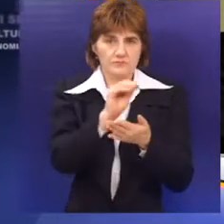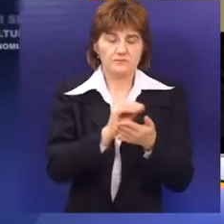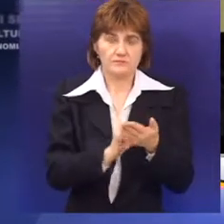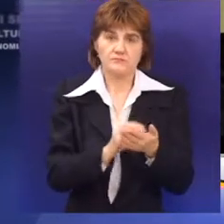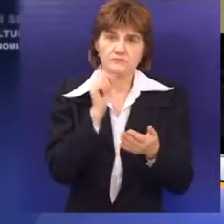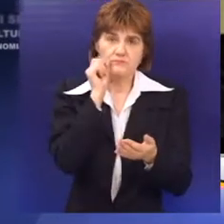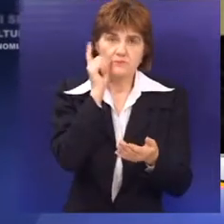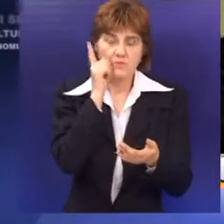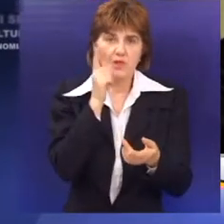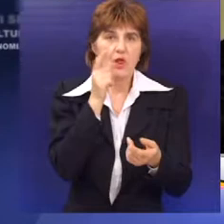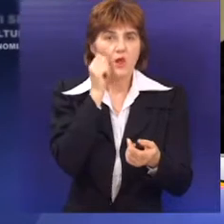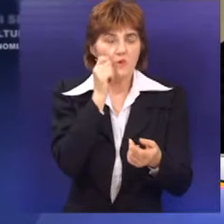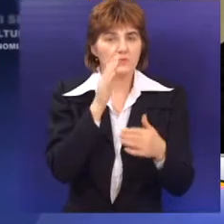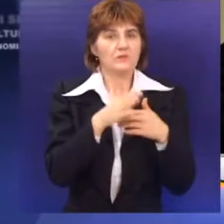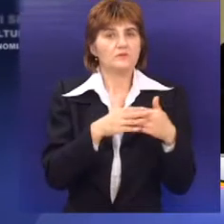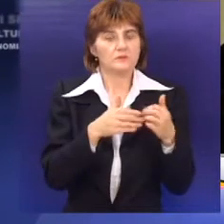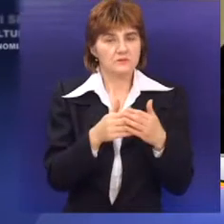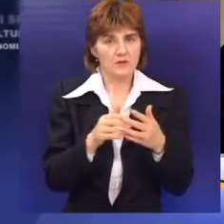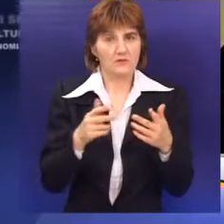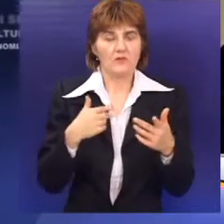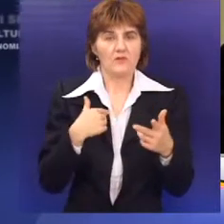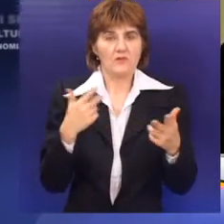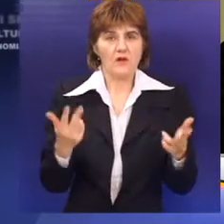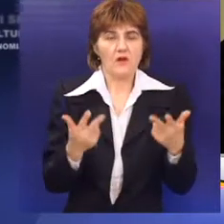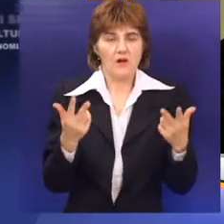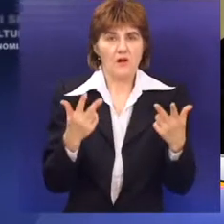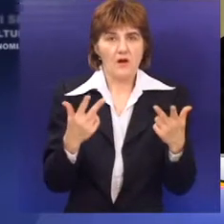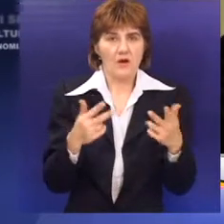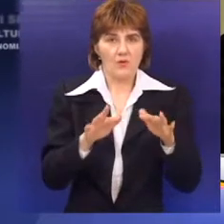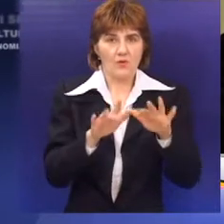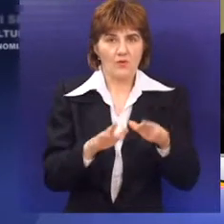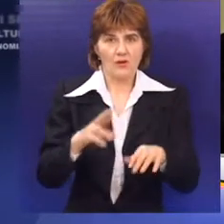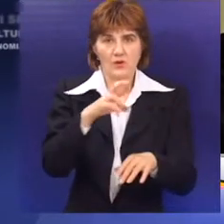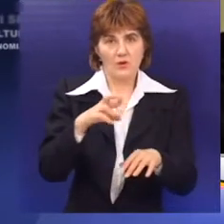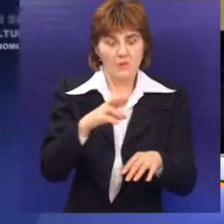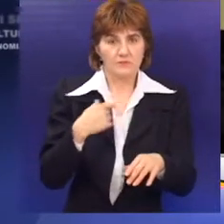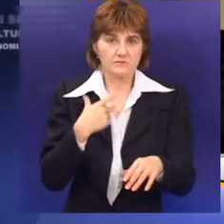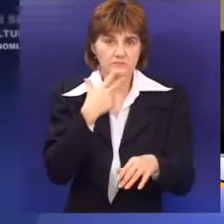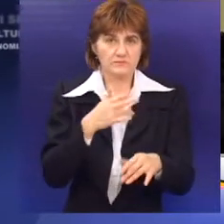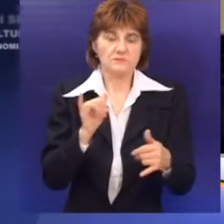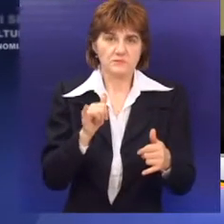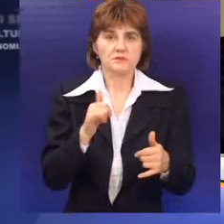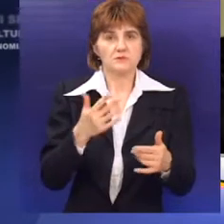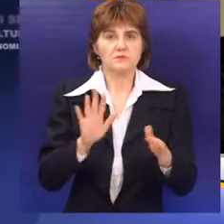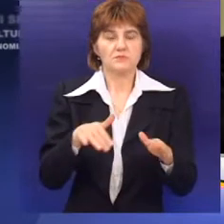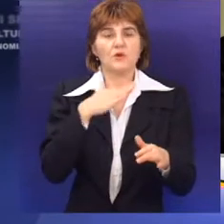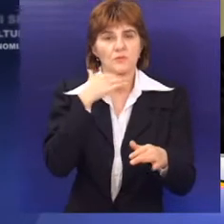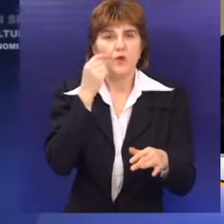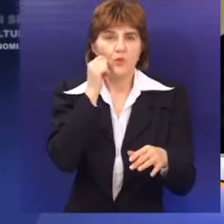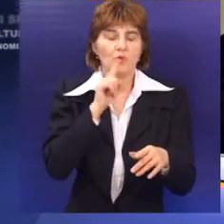fascinantan, da vrlo rado koriste internet i tu neki 20%